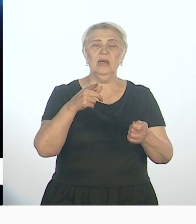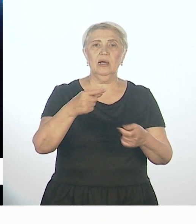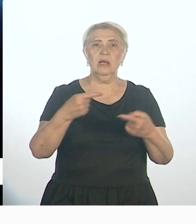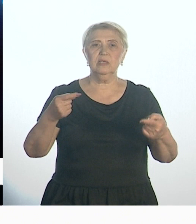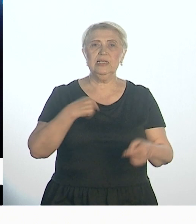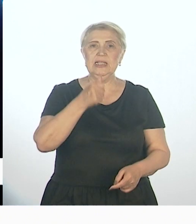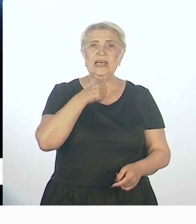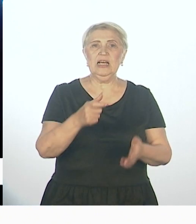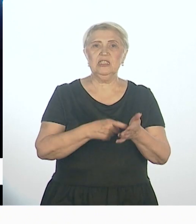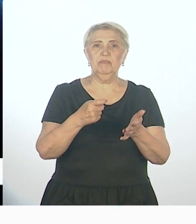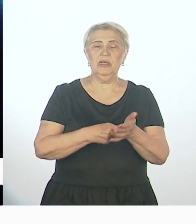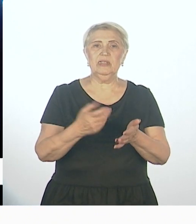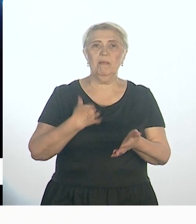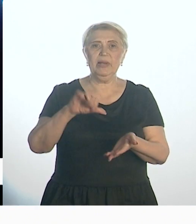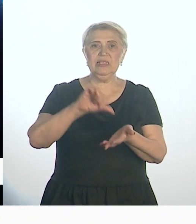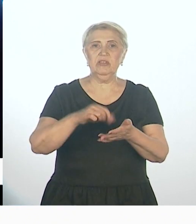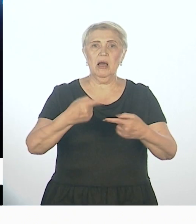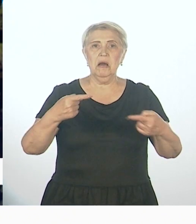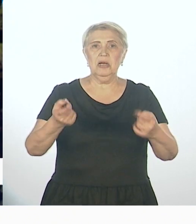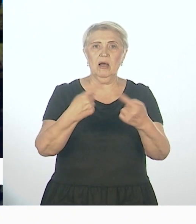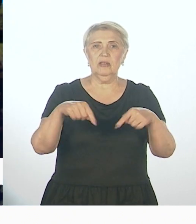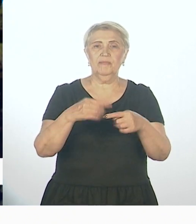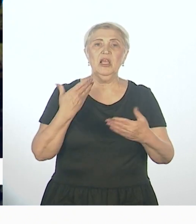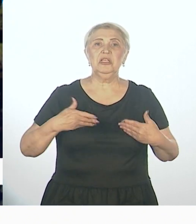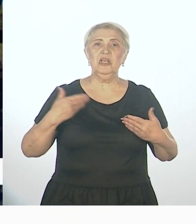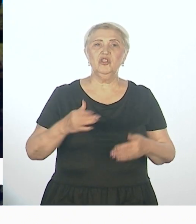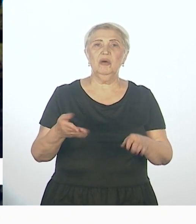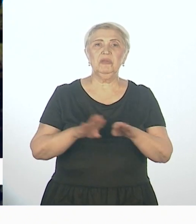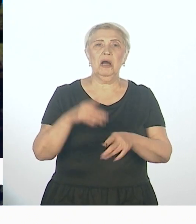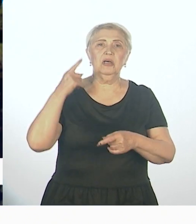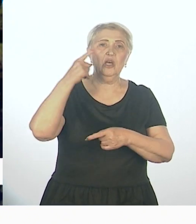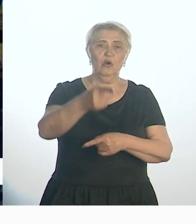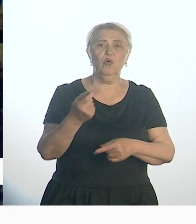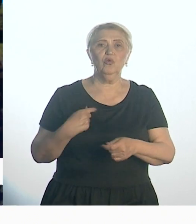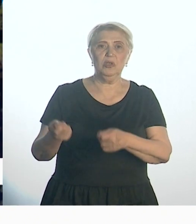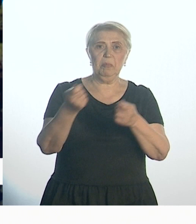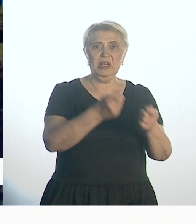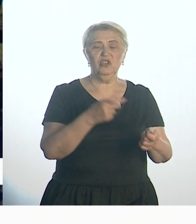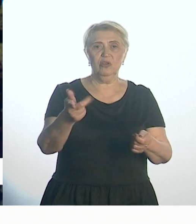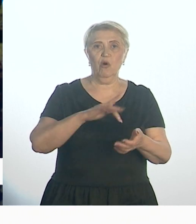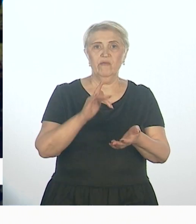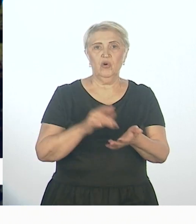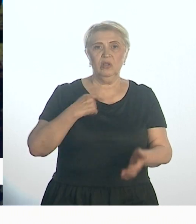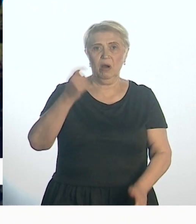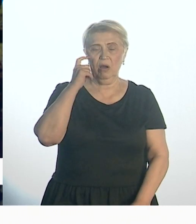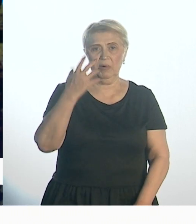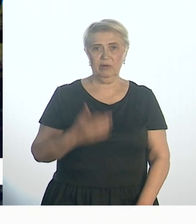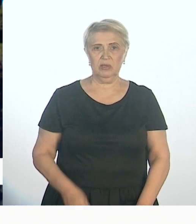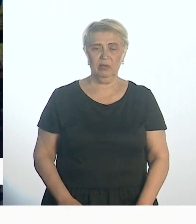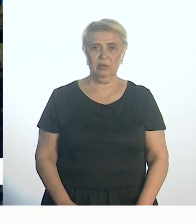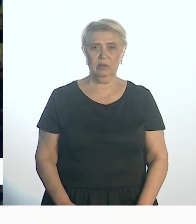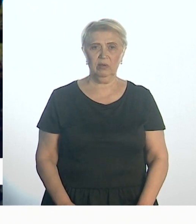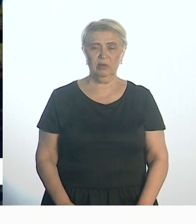разных отраслей. Зачем так далеко ехать сюда, в Хабаровск? Ну, то есть, неужто